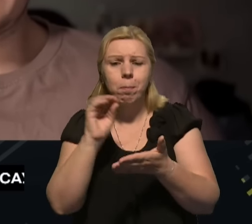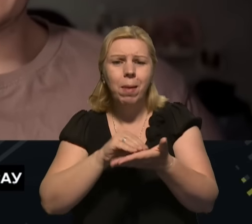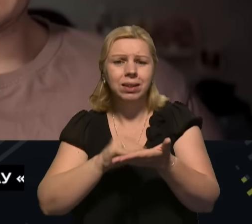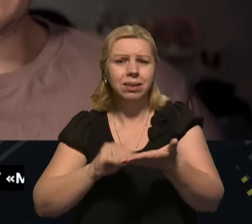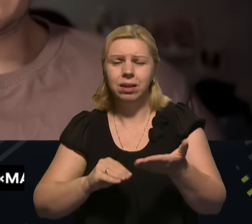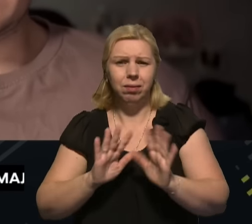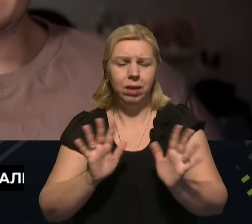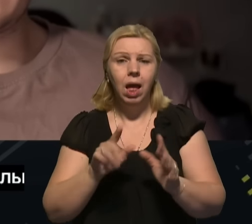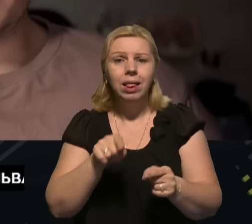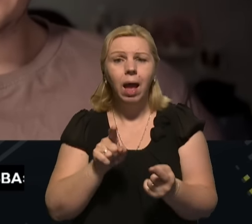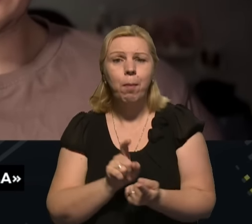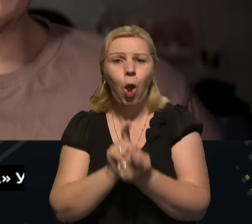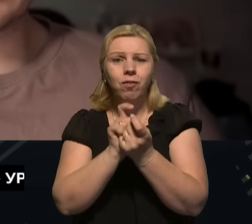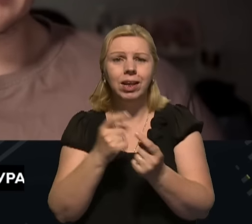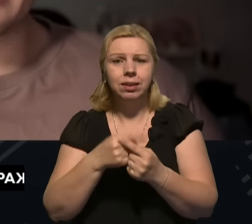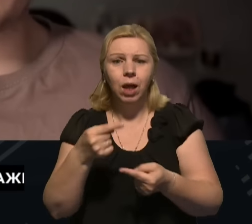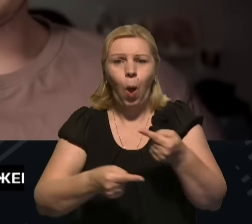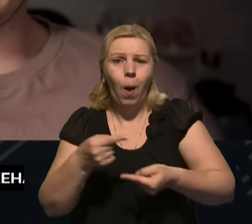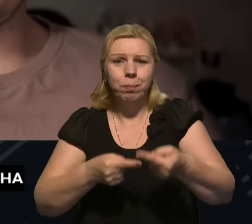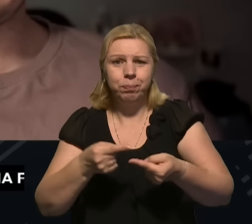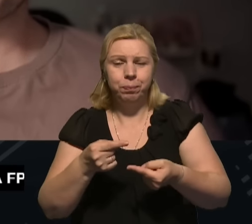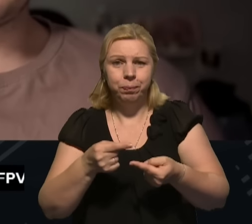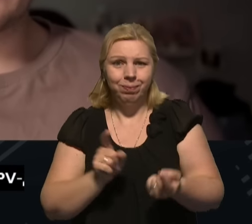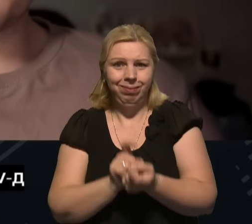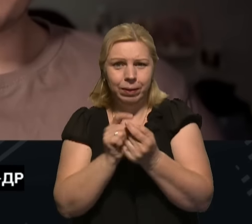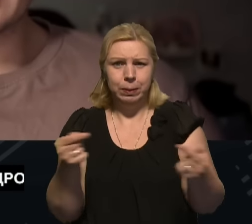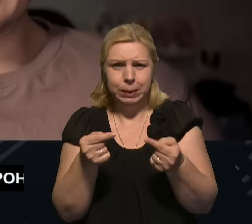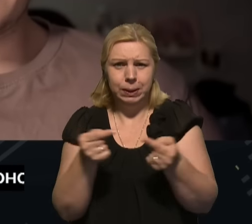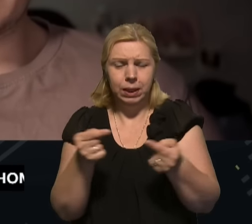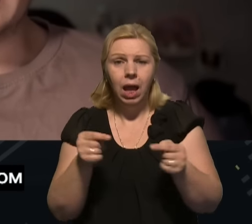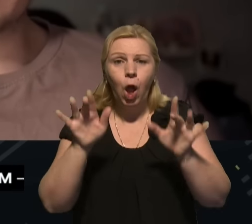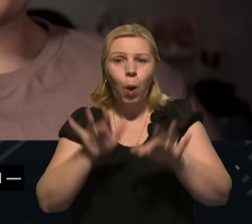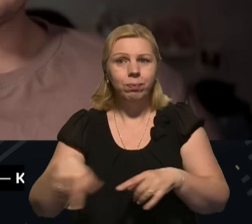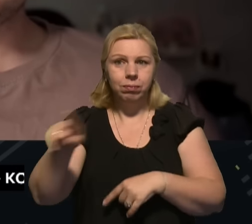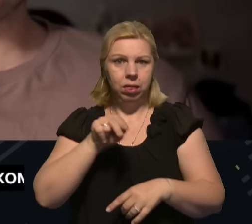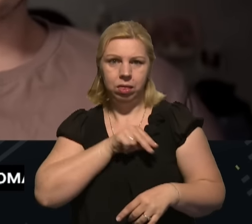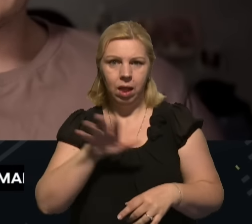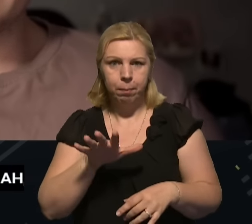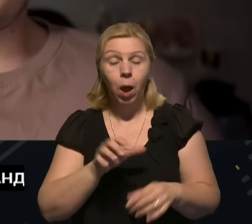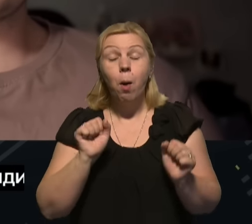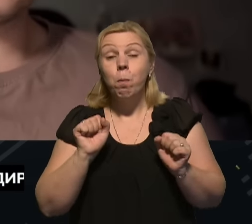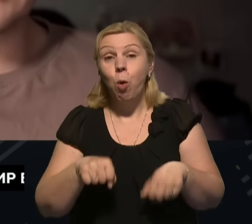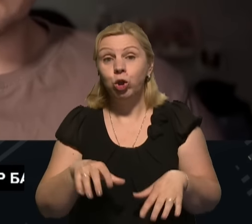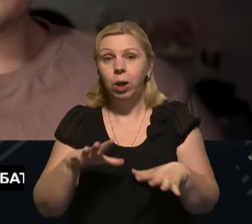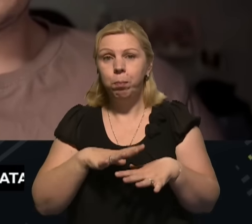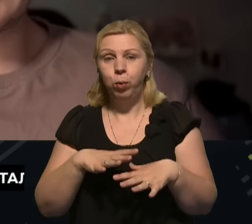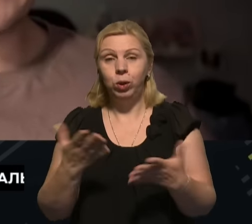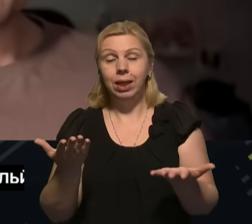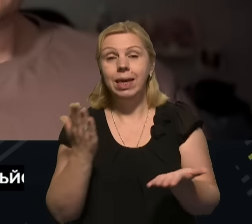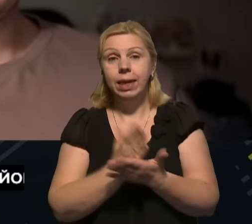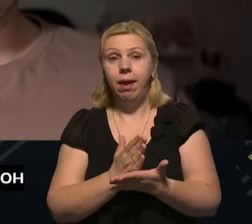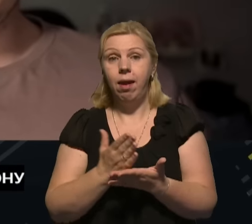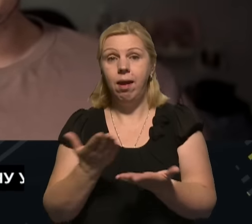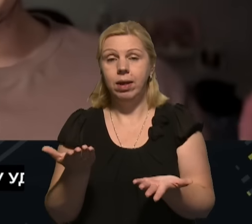конфлікт з операційною системою і певні комп'ютери не працювали. Тобто, можливо, потенційно є,